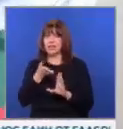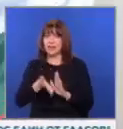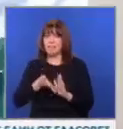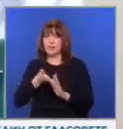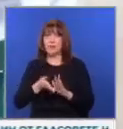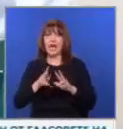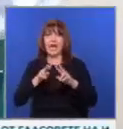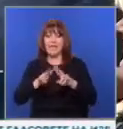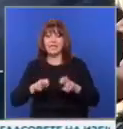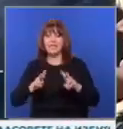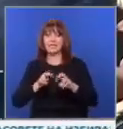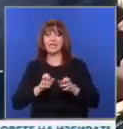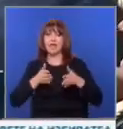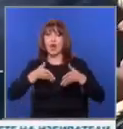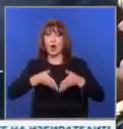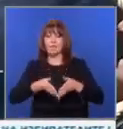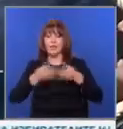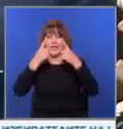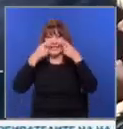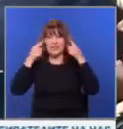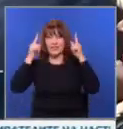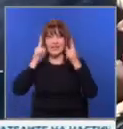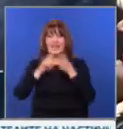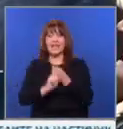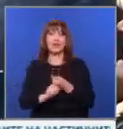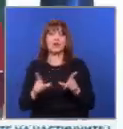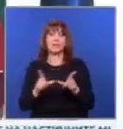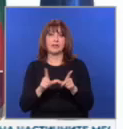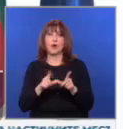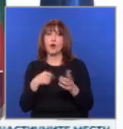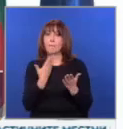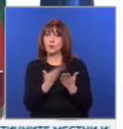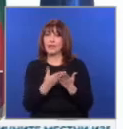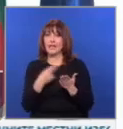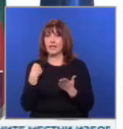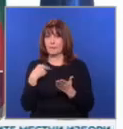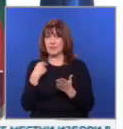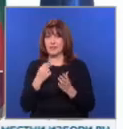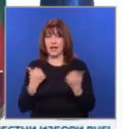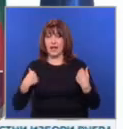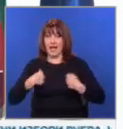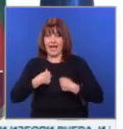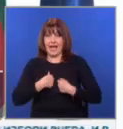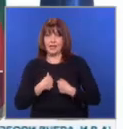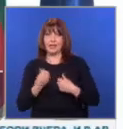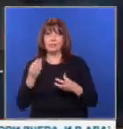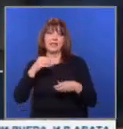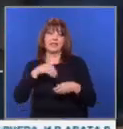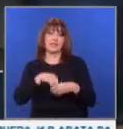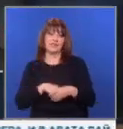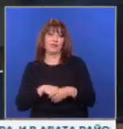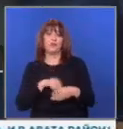изследователския кораб, светите братия Кирил и Методий. Професор Пимпирев подари на президента Радев екип, с който да се включи в